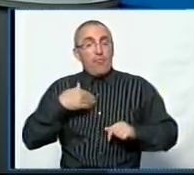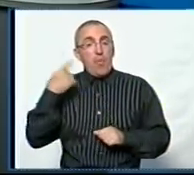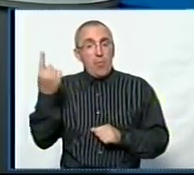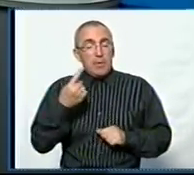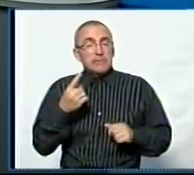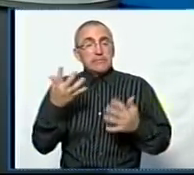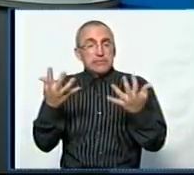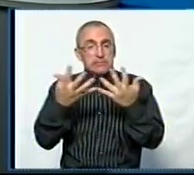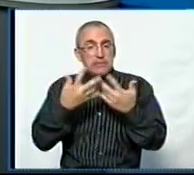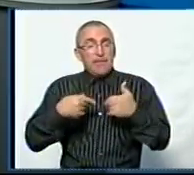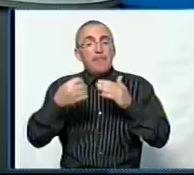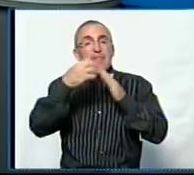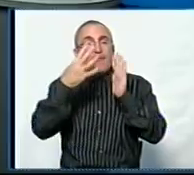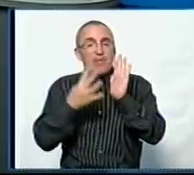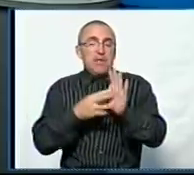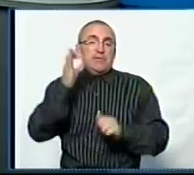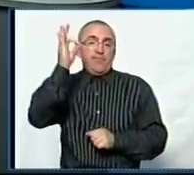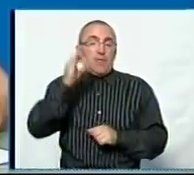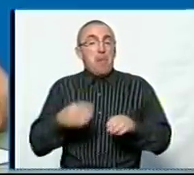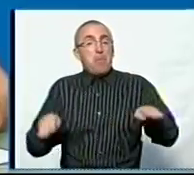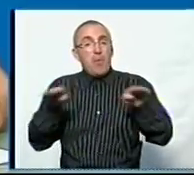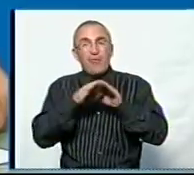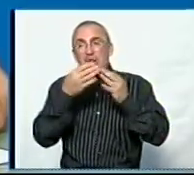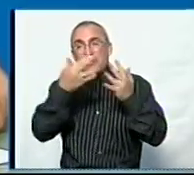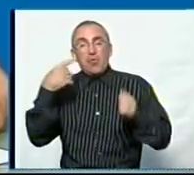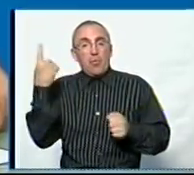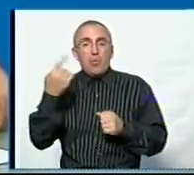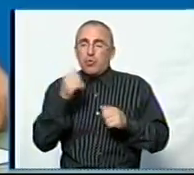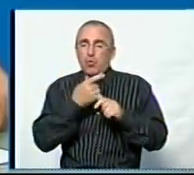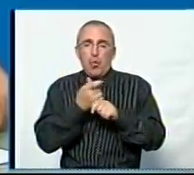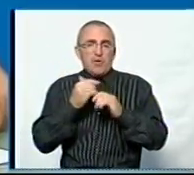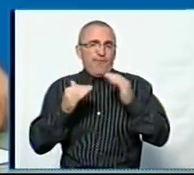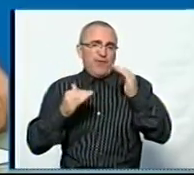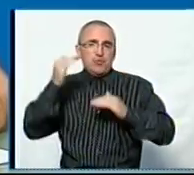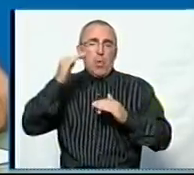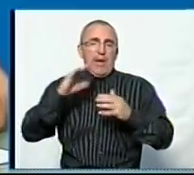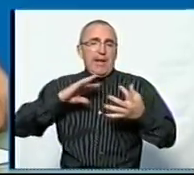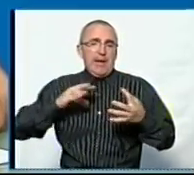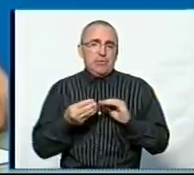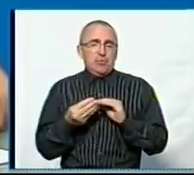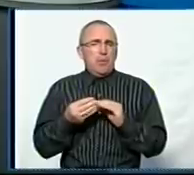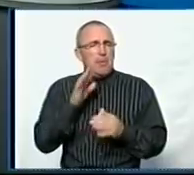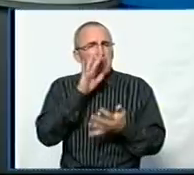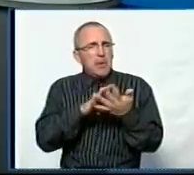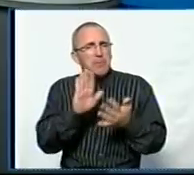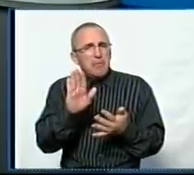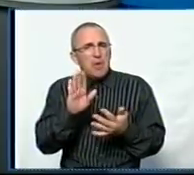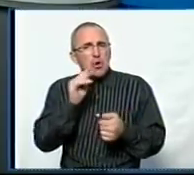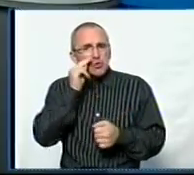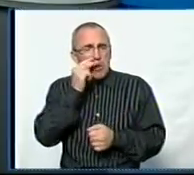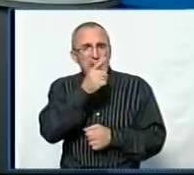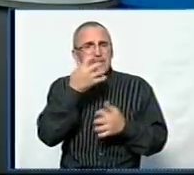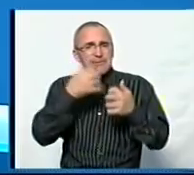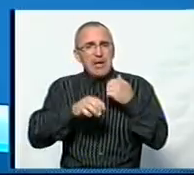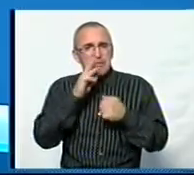області складає 19%. Порівняно з іншими областями, це досить високий результат. Перепрошую, але у Чернігові